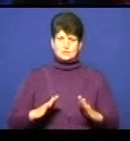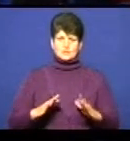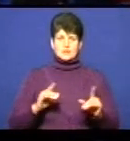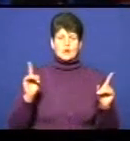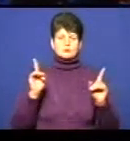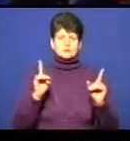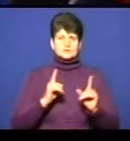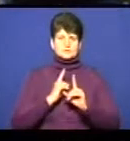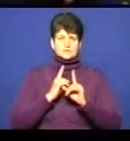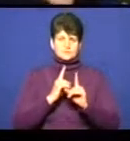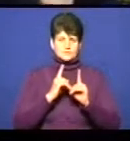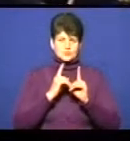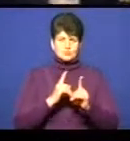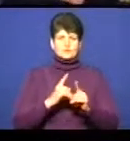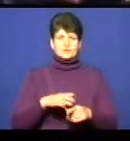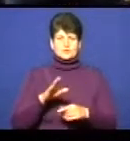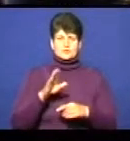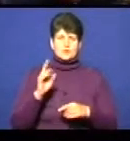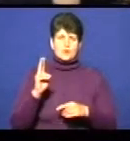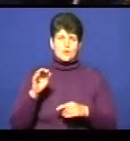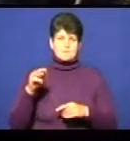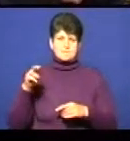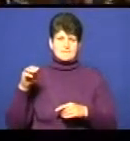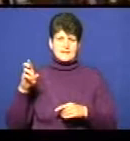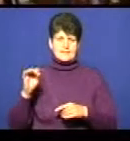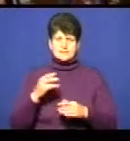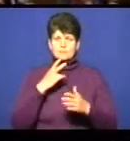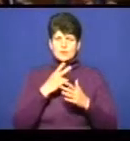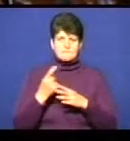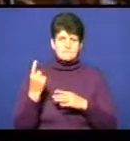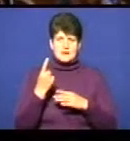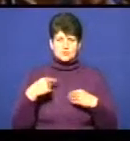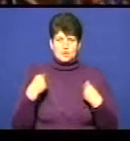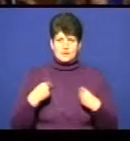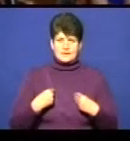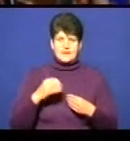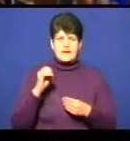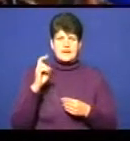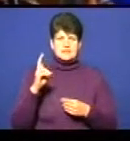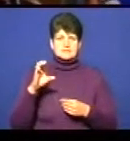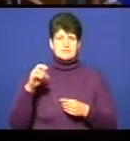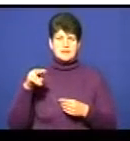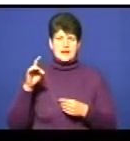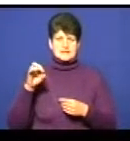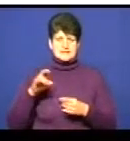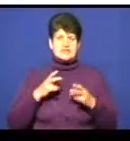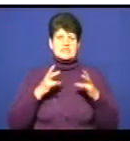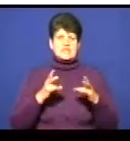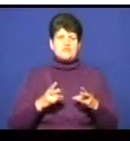супровід струнного жіночого квартату Конбелеца студенти репрезентують першу колекцію «Експресія ніжності».